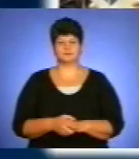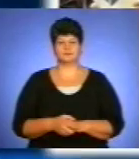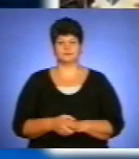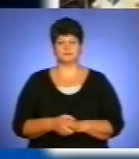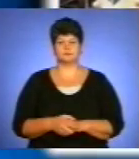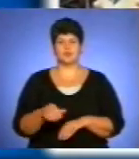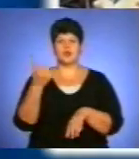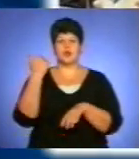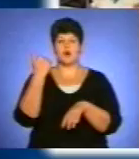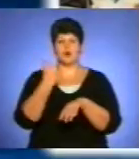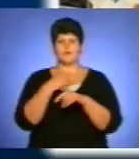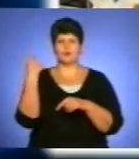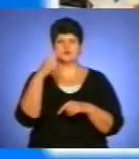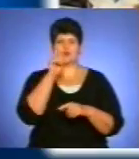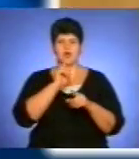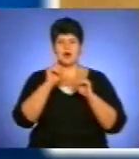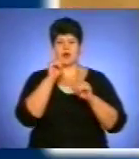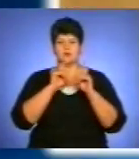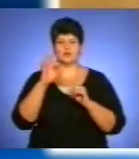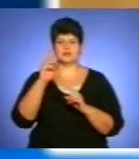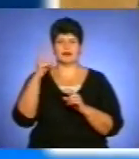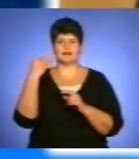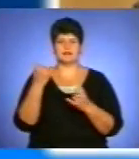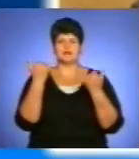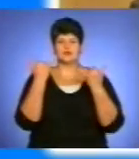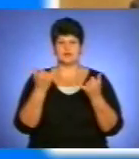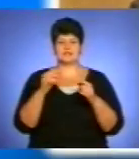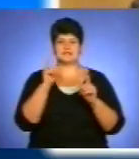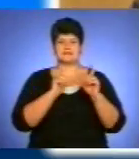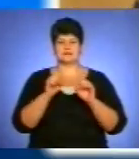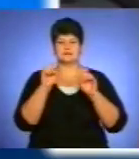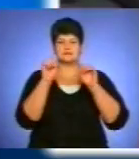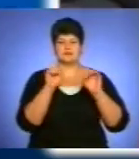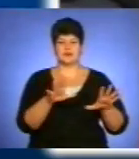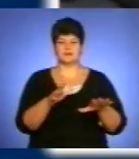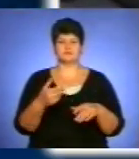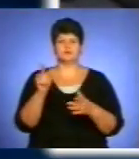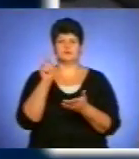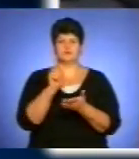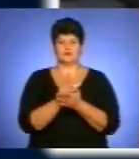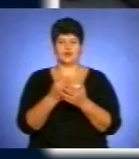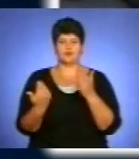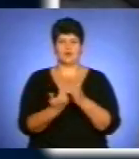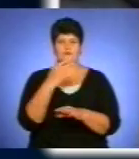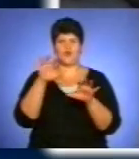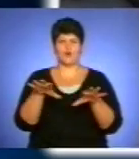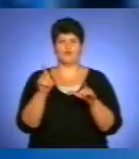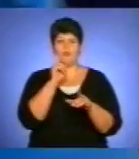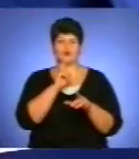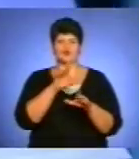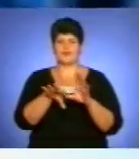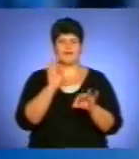Голова обласної ради Олексій Кайда на сьогоднішній сесії склав повноваження. Нового голову облради поки що не обрали.